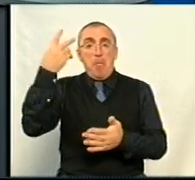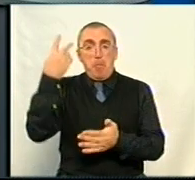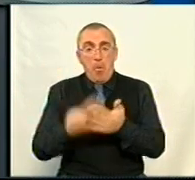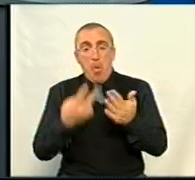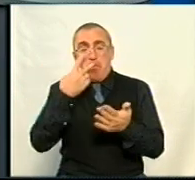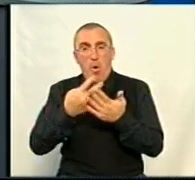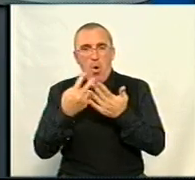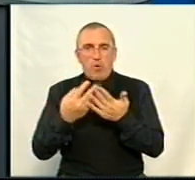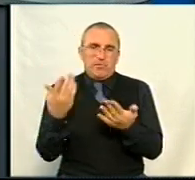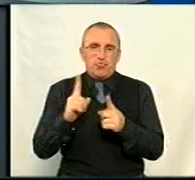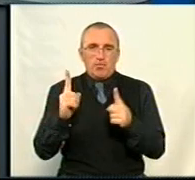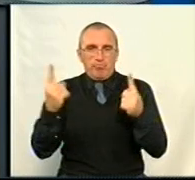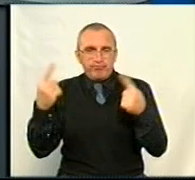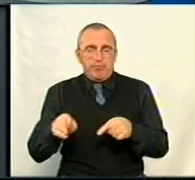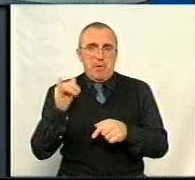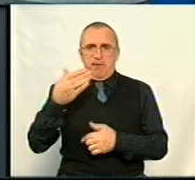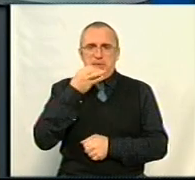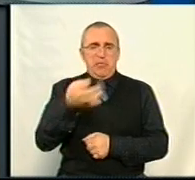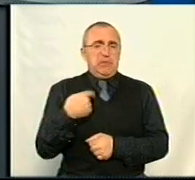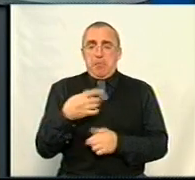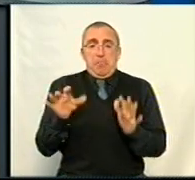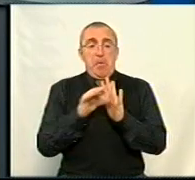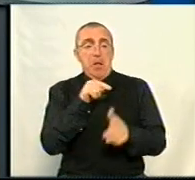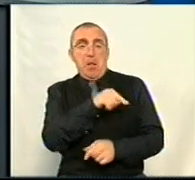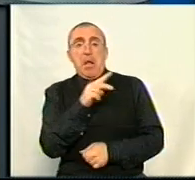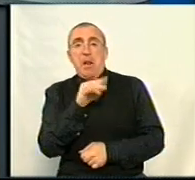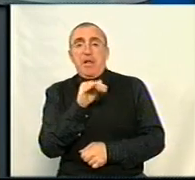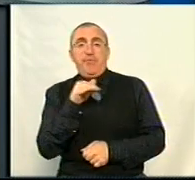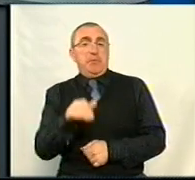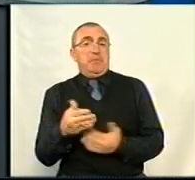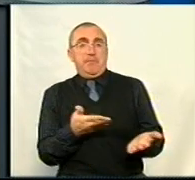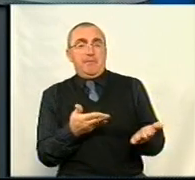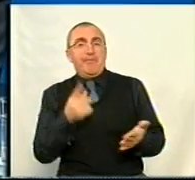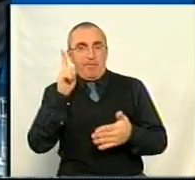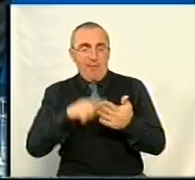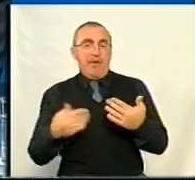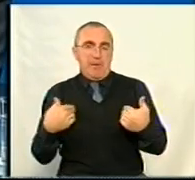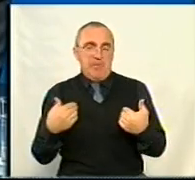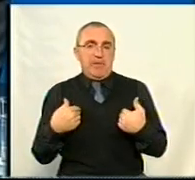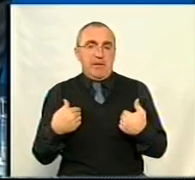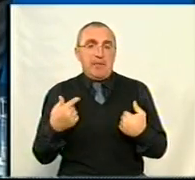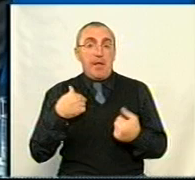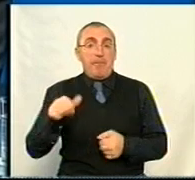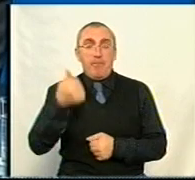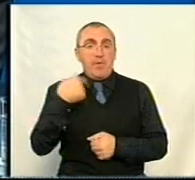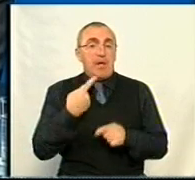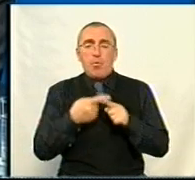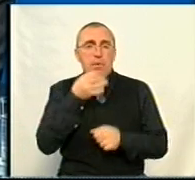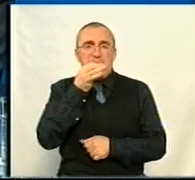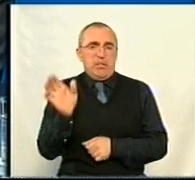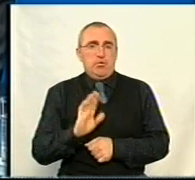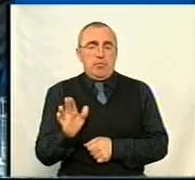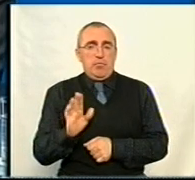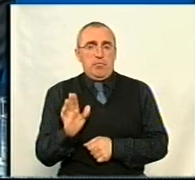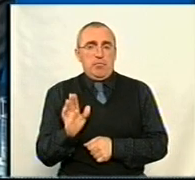показники основні, і ви скажете, що це не я, це Ліфт. От повірте мені, я, по-перше, такого не скажу, бо